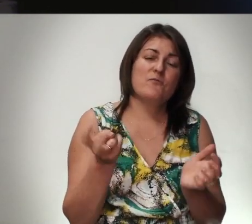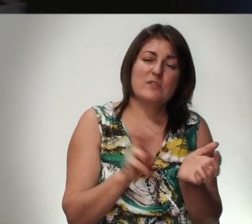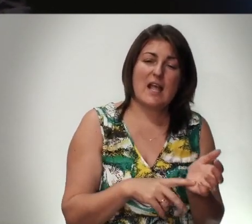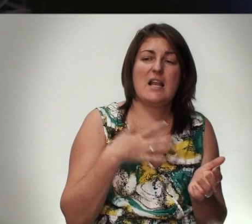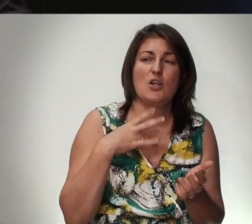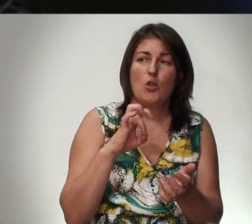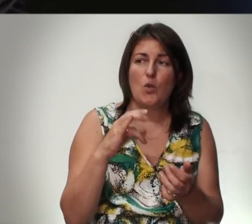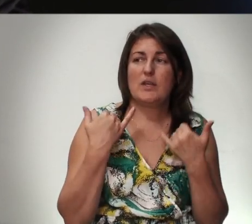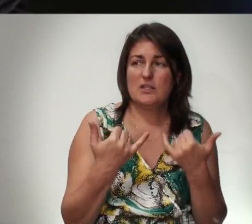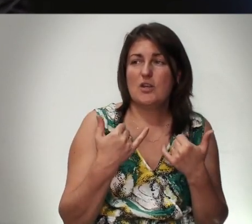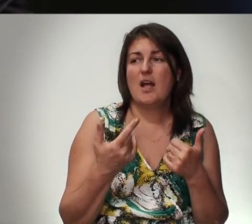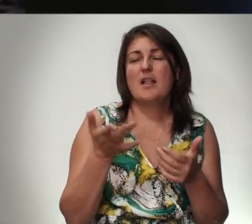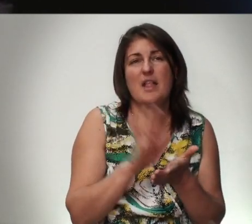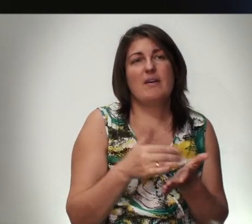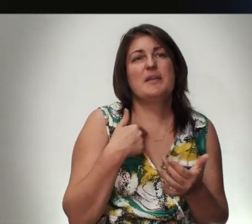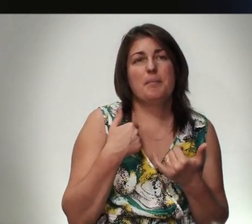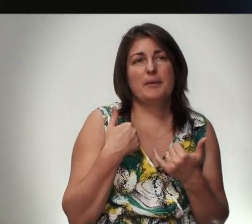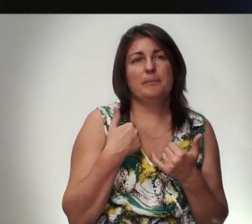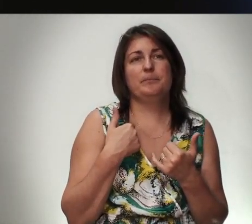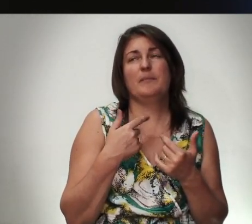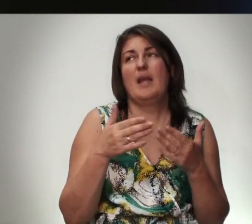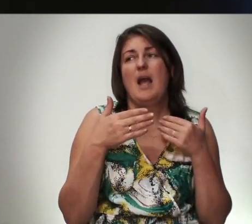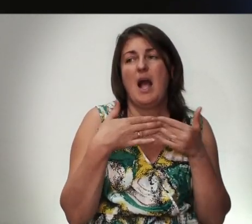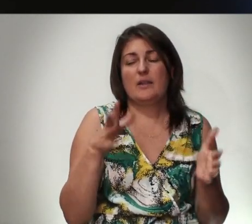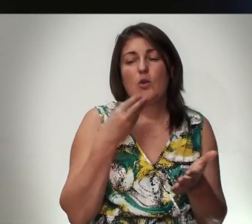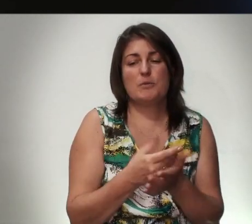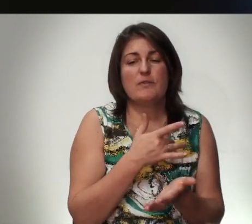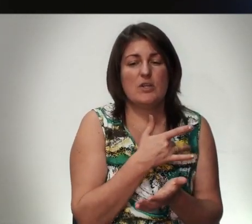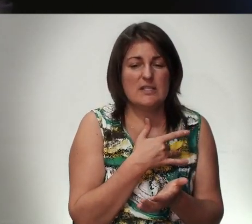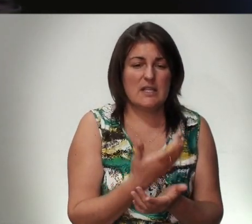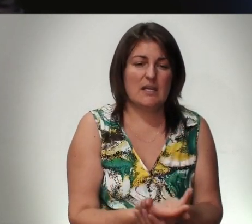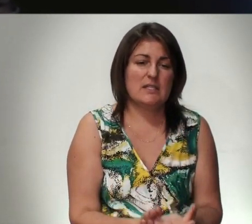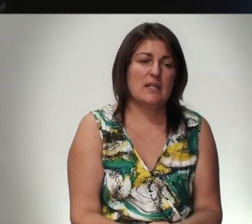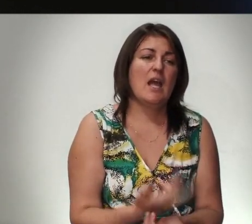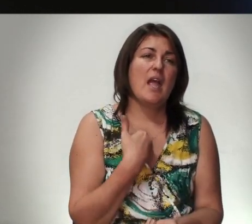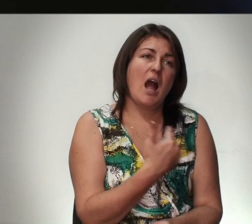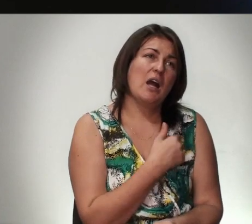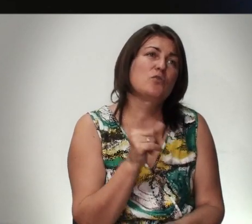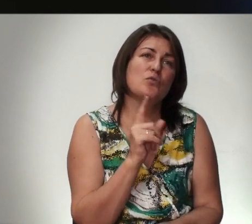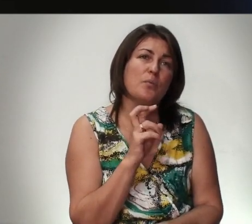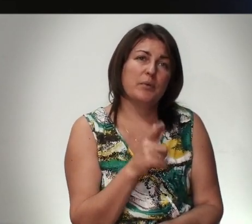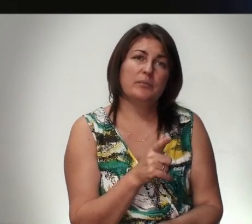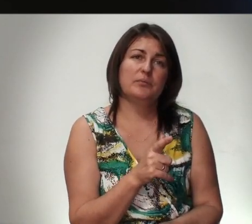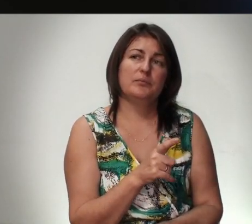Наши Ноги Сейчас Давайте Мы Откроем Свое Сердце Я Хочу Чтобы